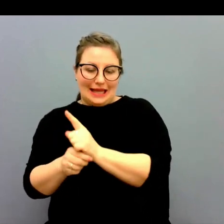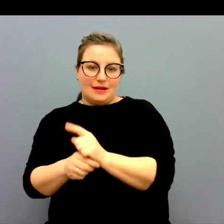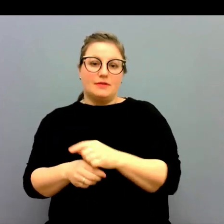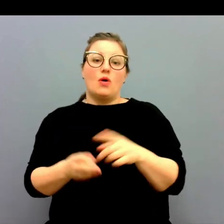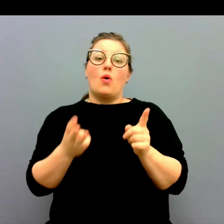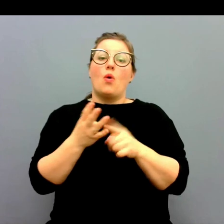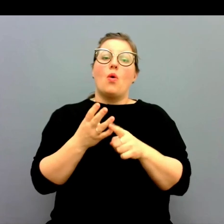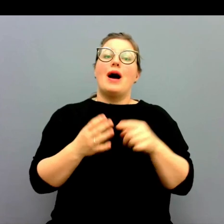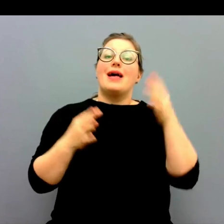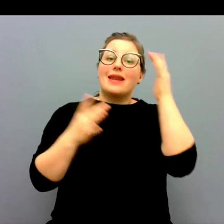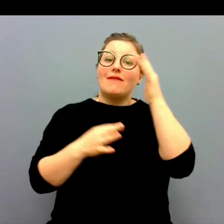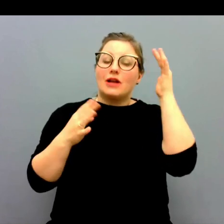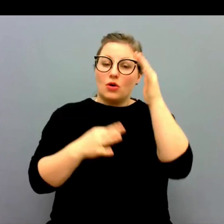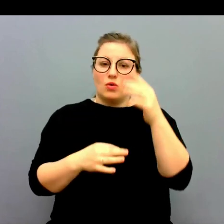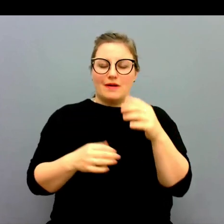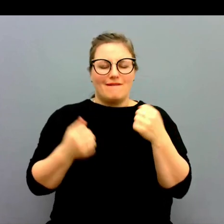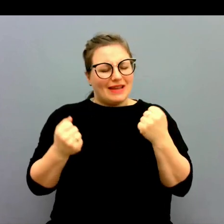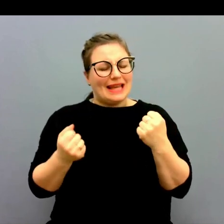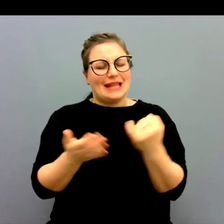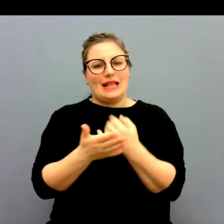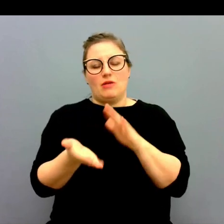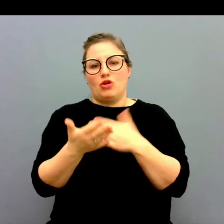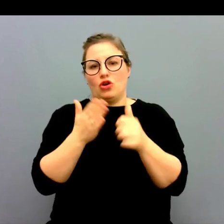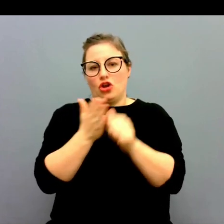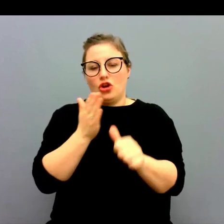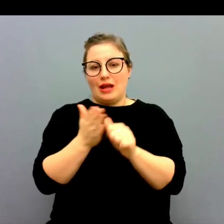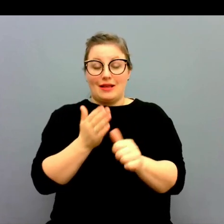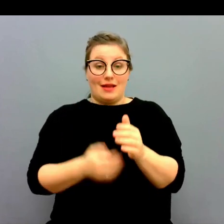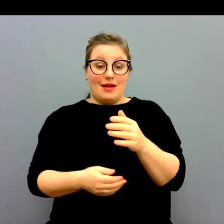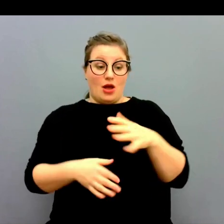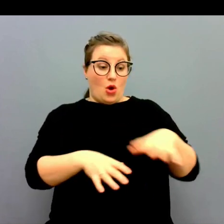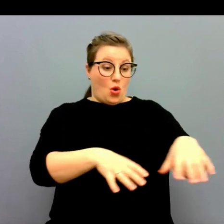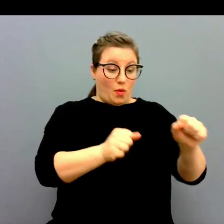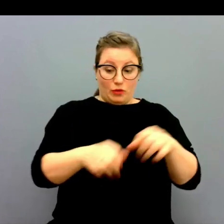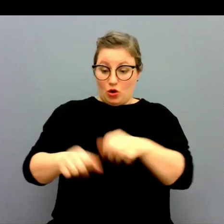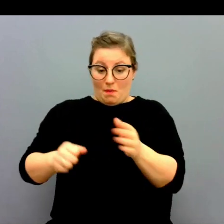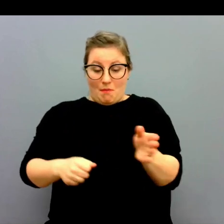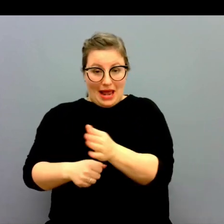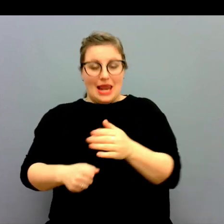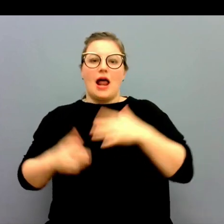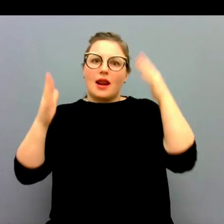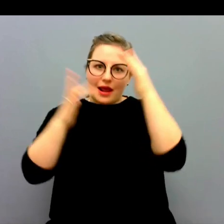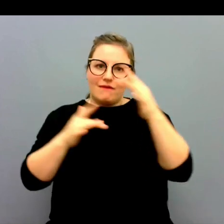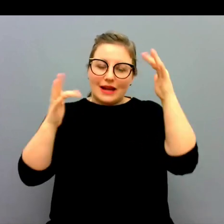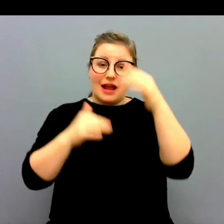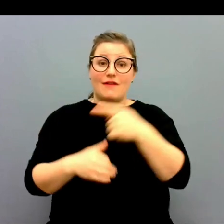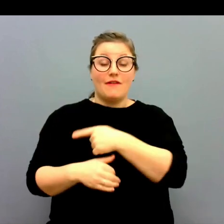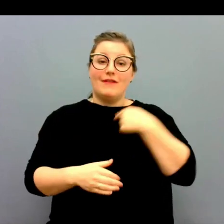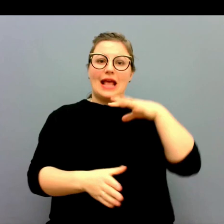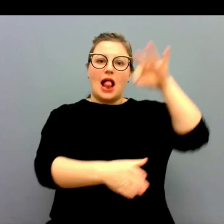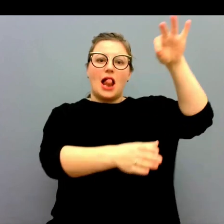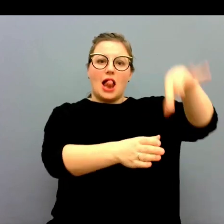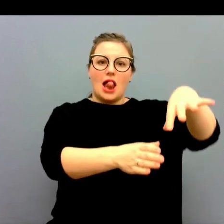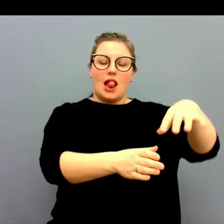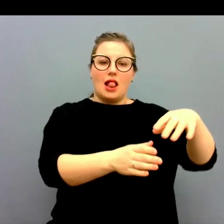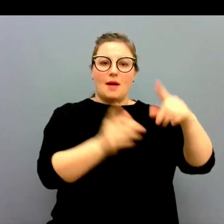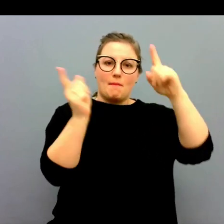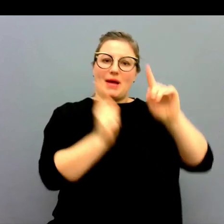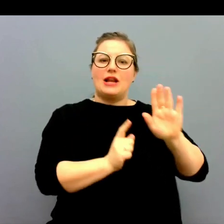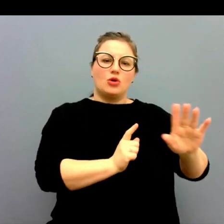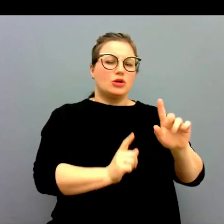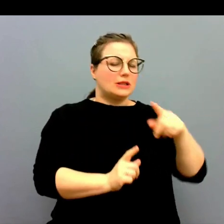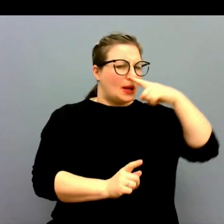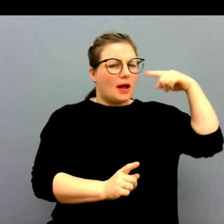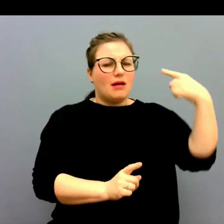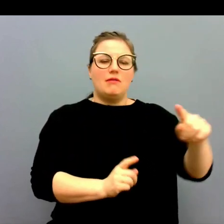Det är väldigt, väldigt viktigt i tolkyrket. Att få reflektera mellan uppdrag. För vi är i människors. När de är som